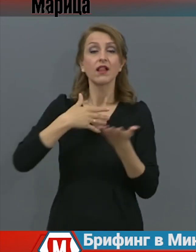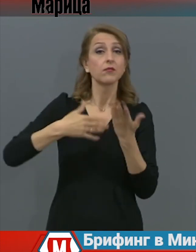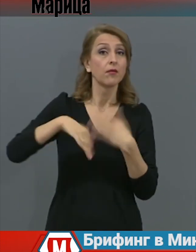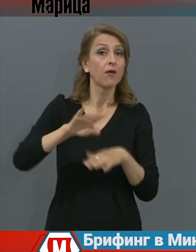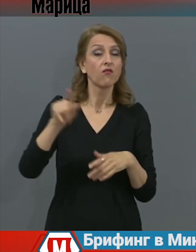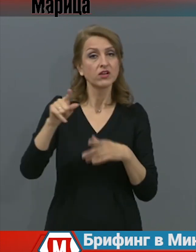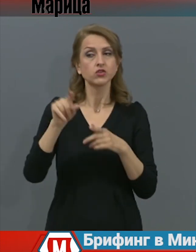се!